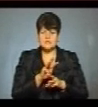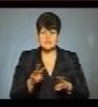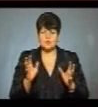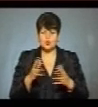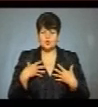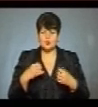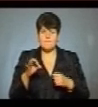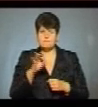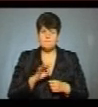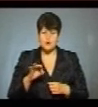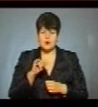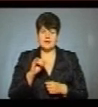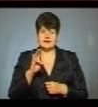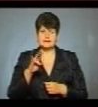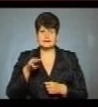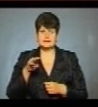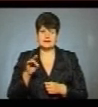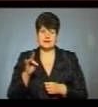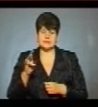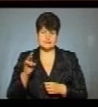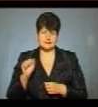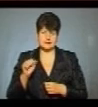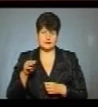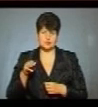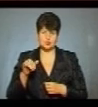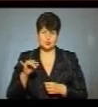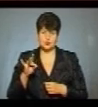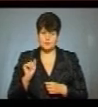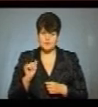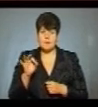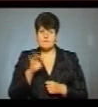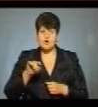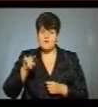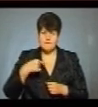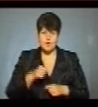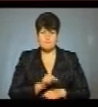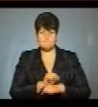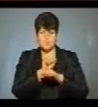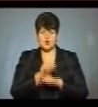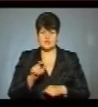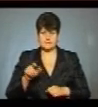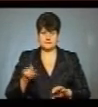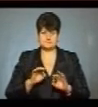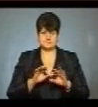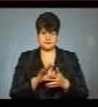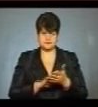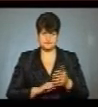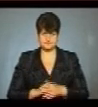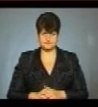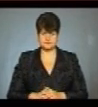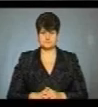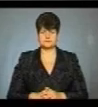про інтернатуру, каже учасник акції Володимир Яценко. Про вимоги протестувальників розповість Ірина Терлюк.